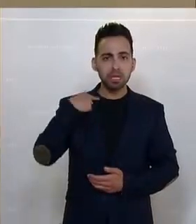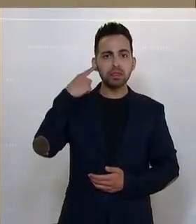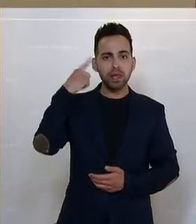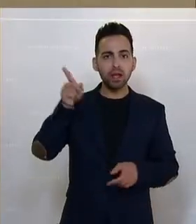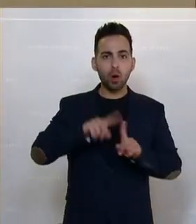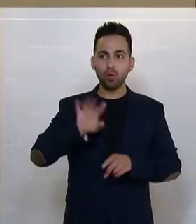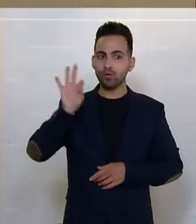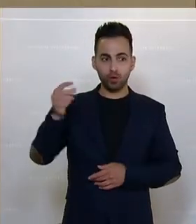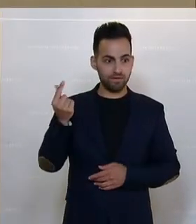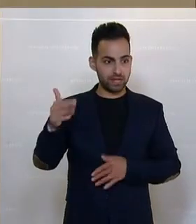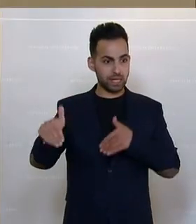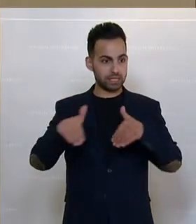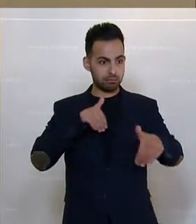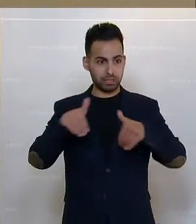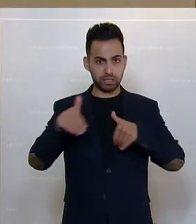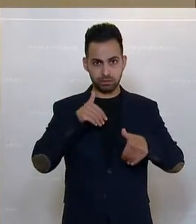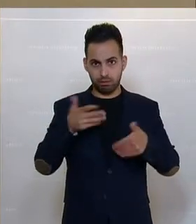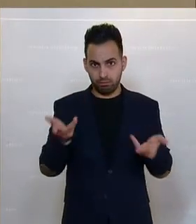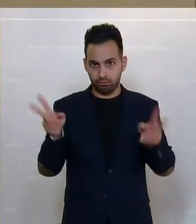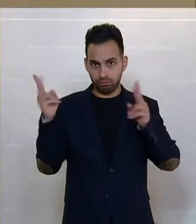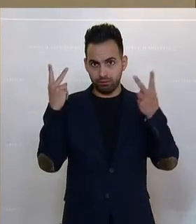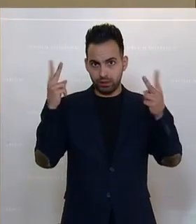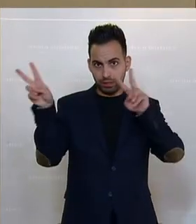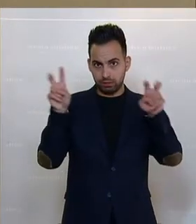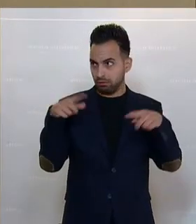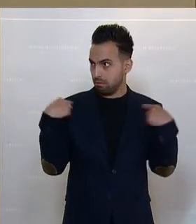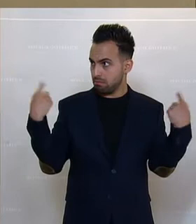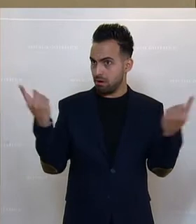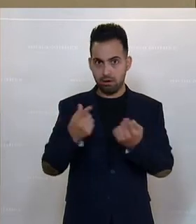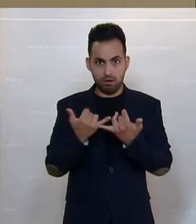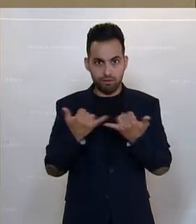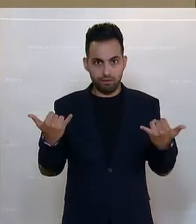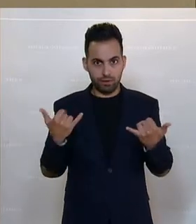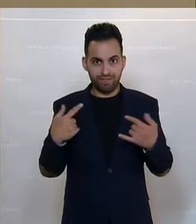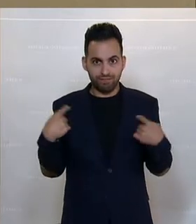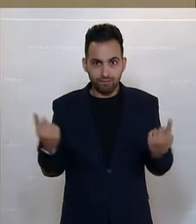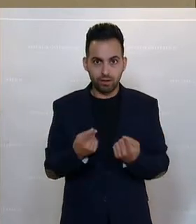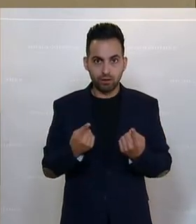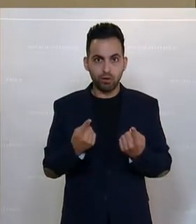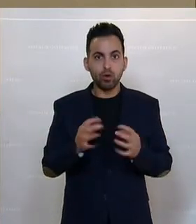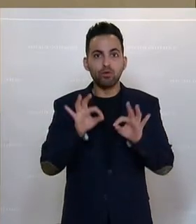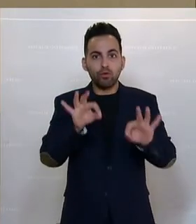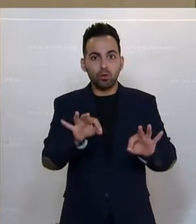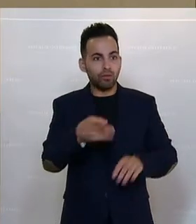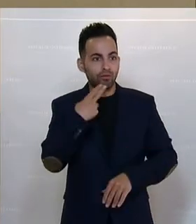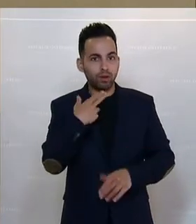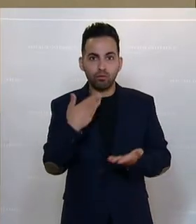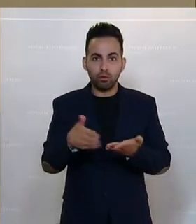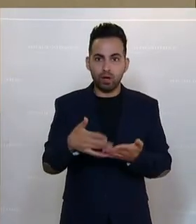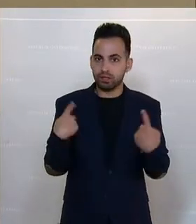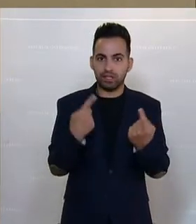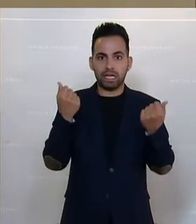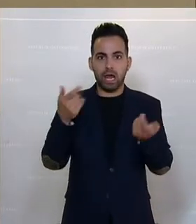auch für den Herrn Finanzminister sein sollte, wie wir und wofür wir und für wen wir Geld